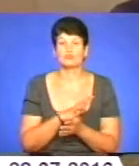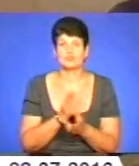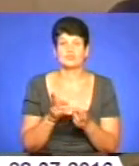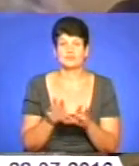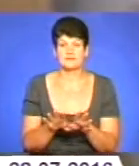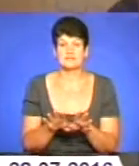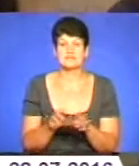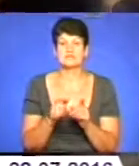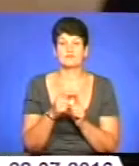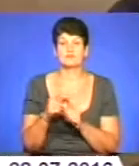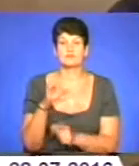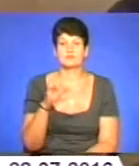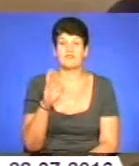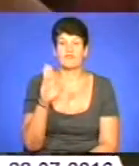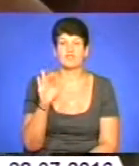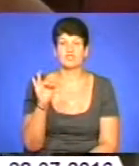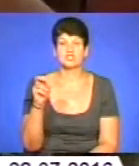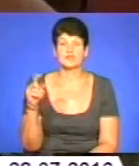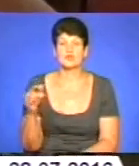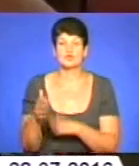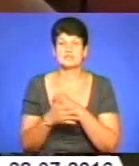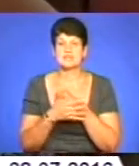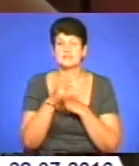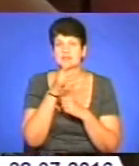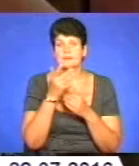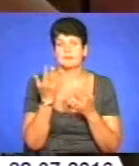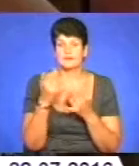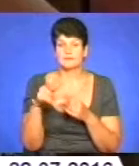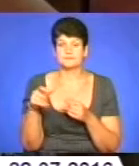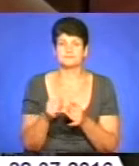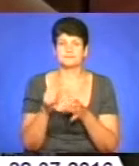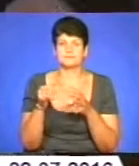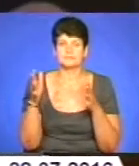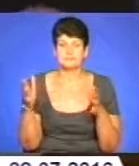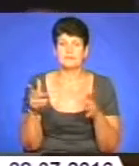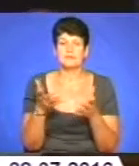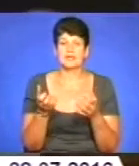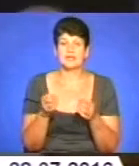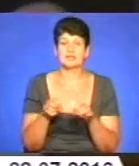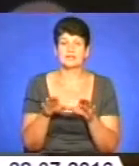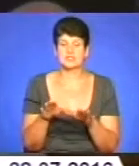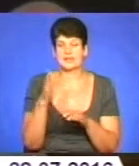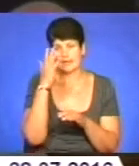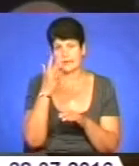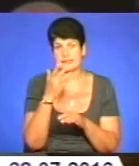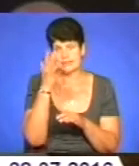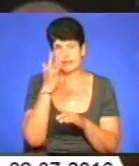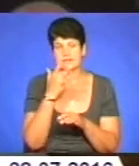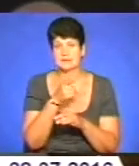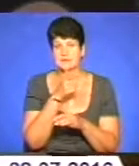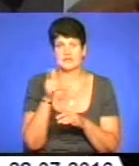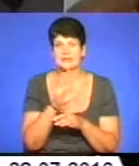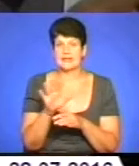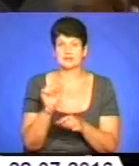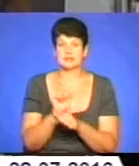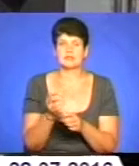словами Святослава Вишневського, останнім часом кількість клієнтів зросла. Тому вони прийняли рішення на літній період не зупиняти прийом